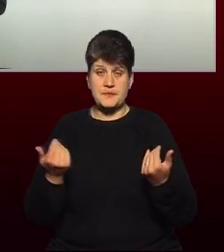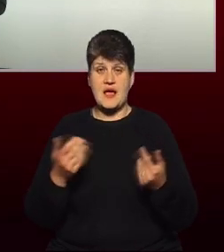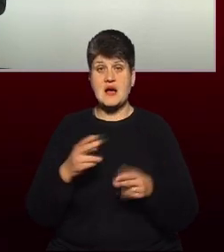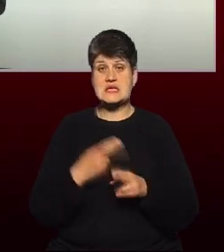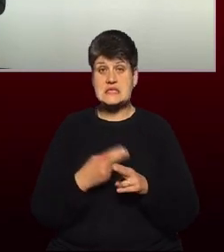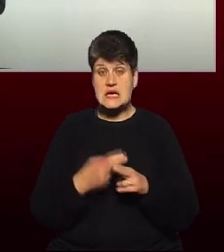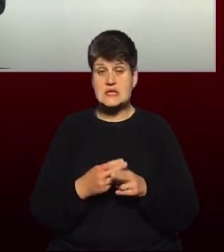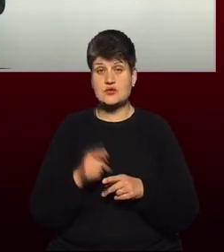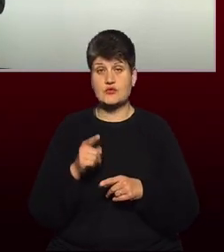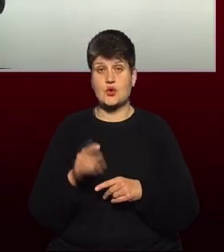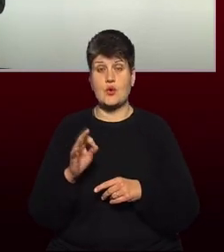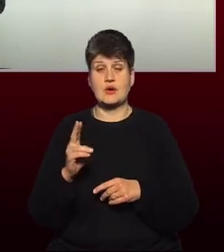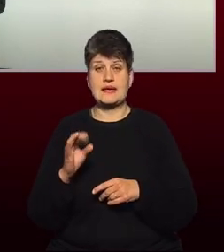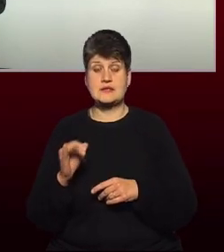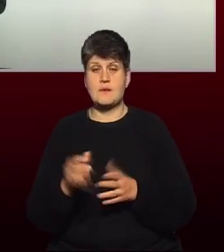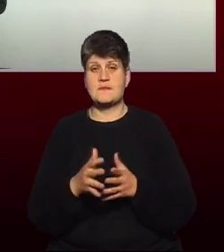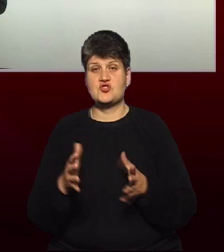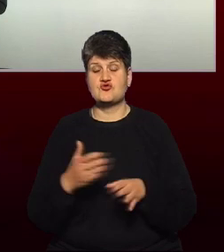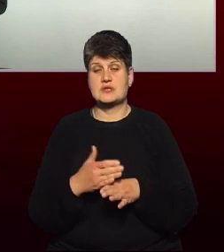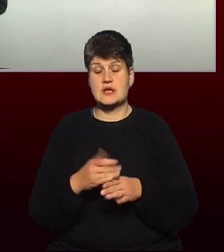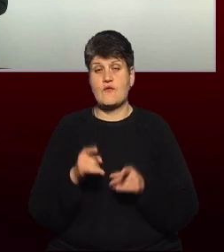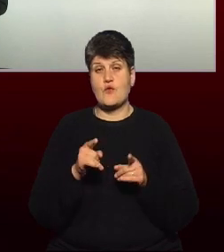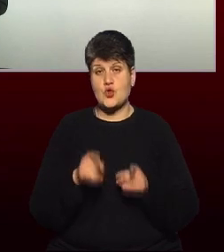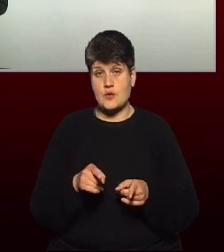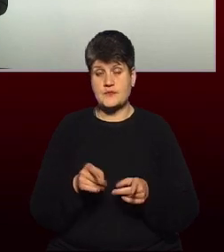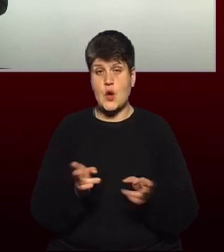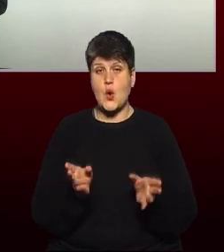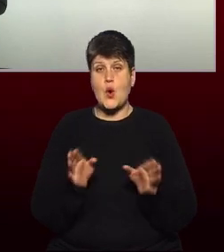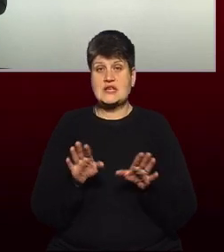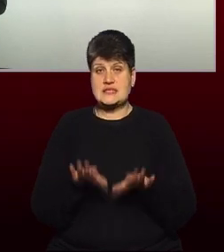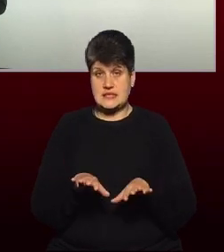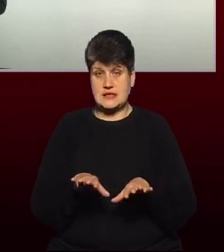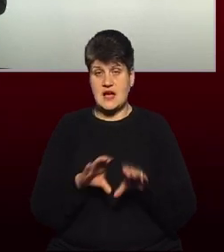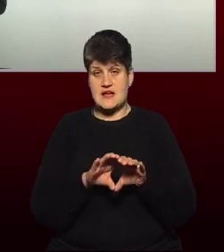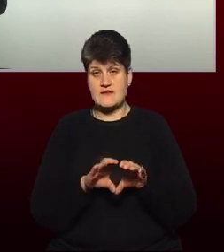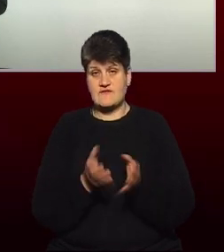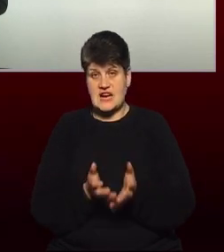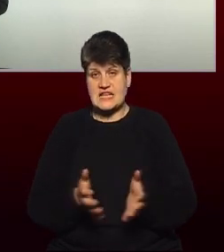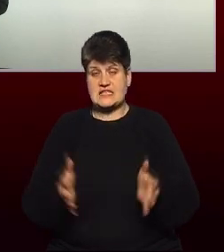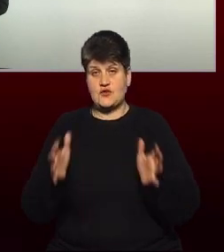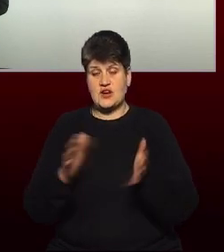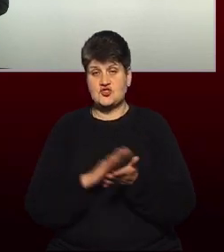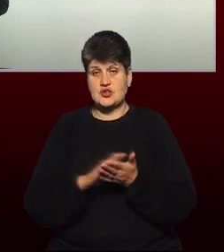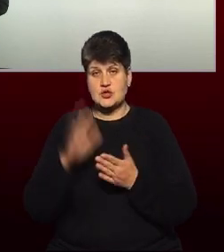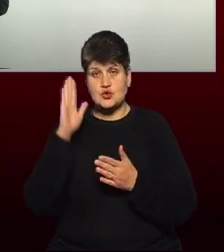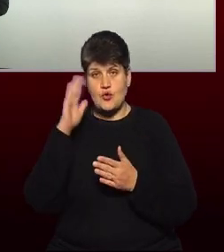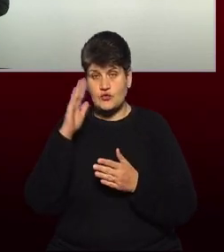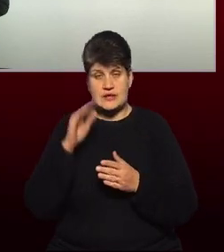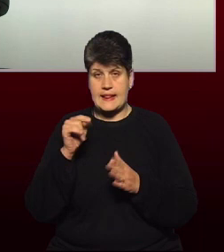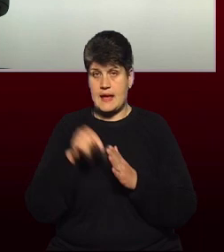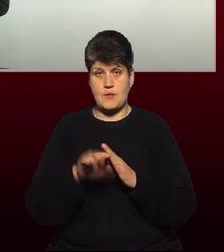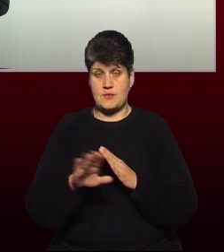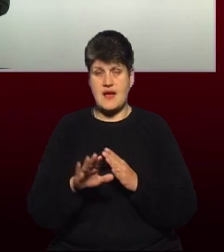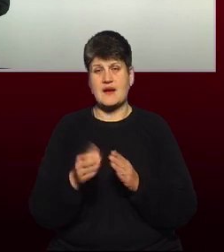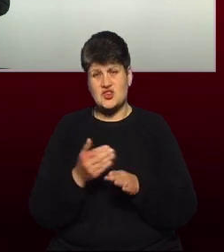окислюється, в основній частині воно осідає в резервуарах чистої води, також не потрапляє в мережу, але якась частина його